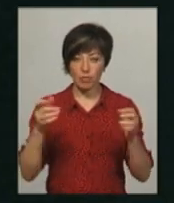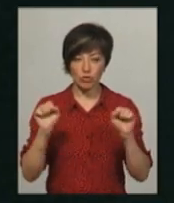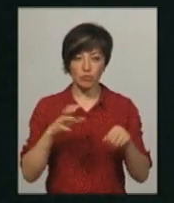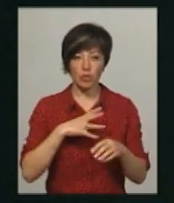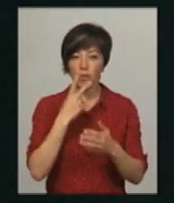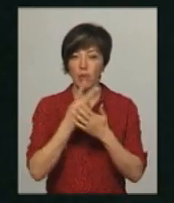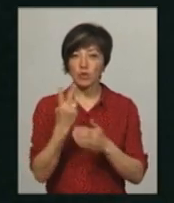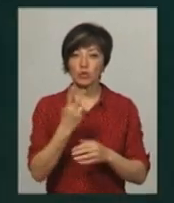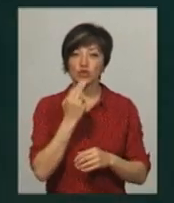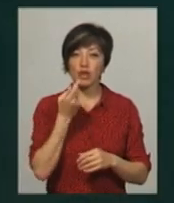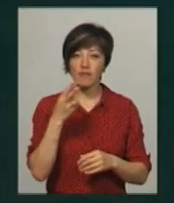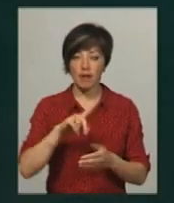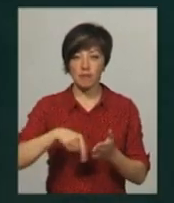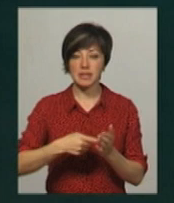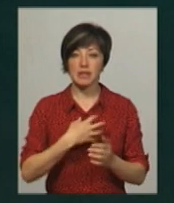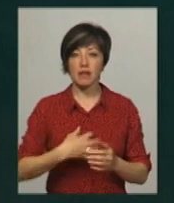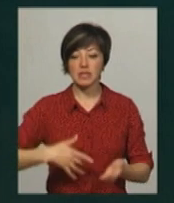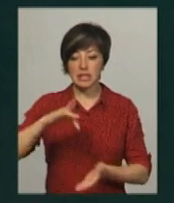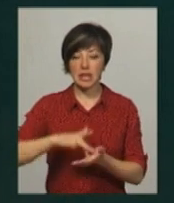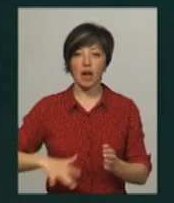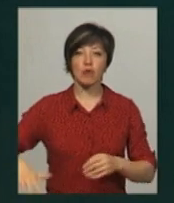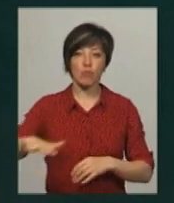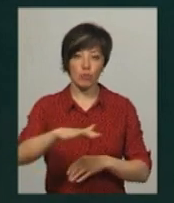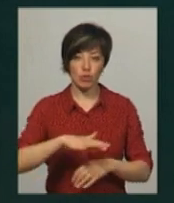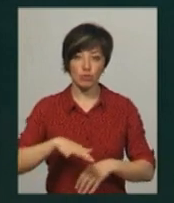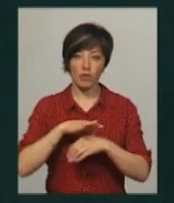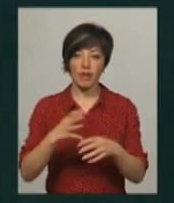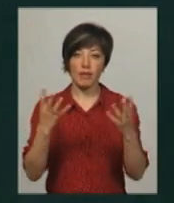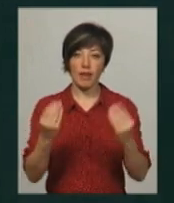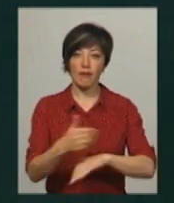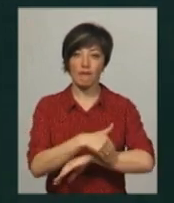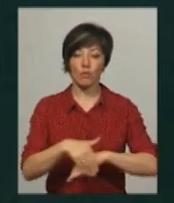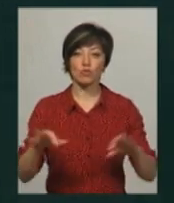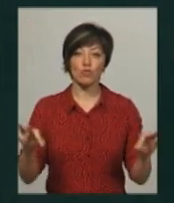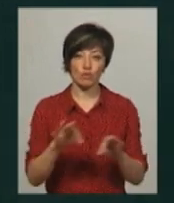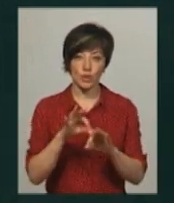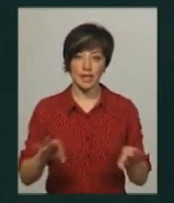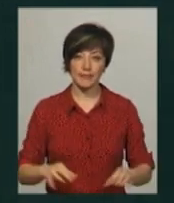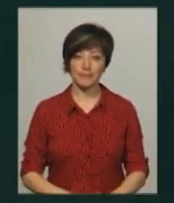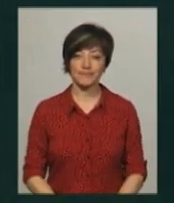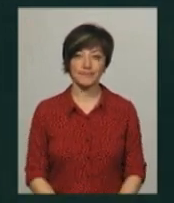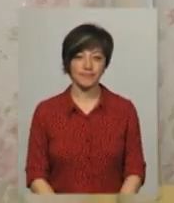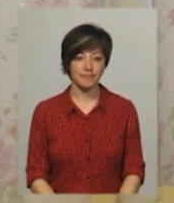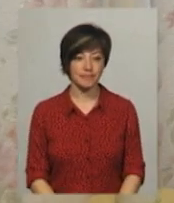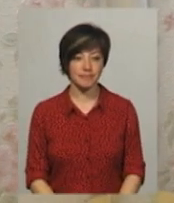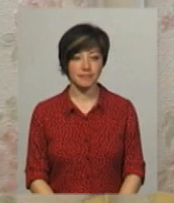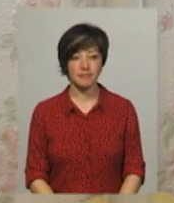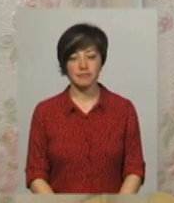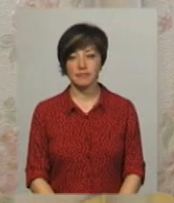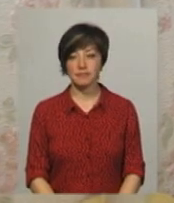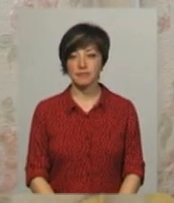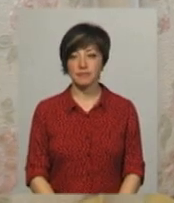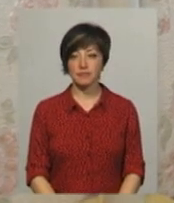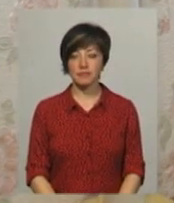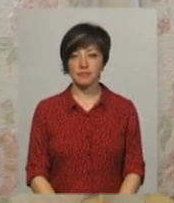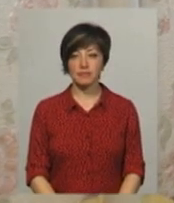можна побачити 2 червня у Славуті на центральній площі, де проходитиме День вуличної музики. Леся Боровець, Олександр Горішевський. Новини